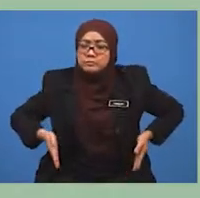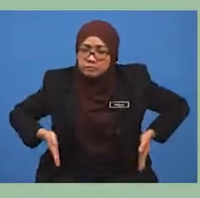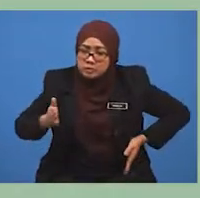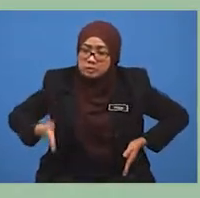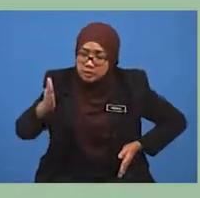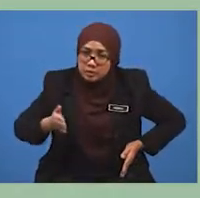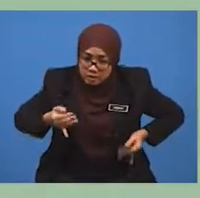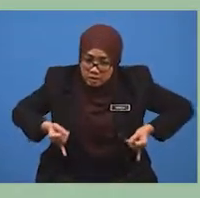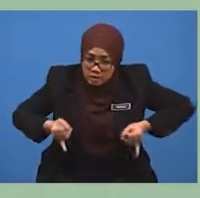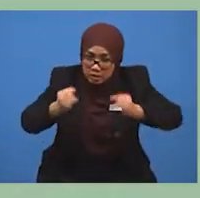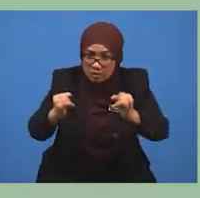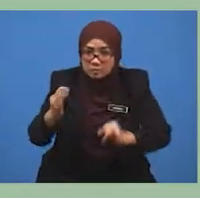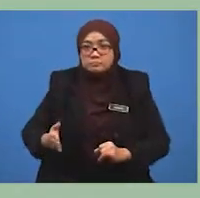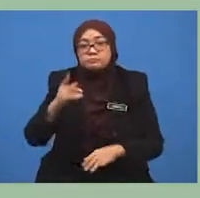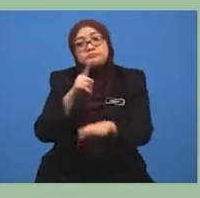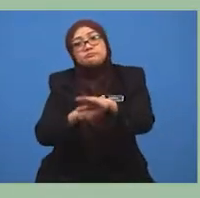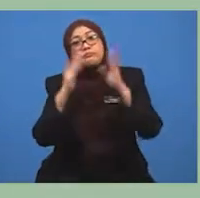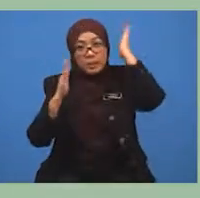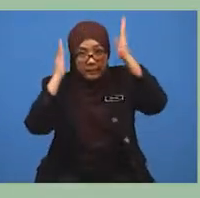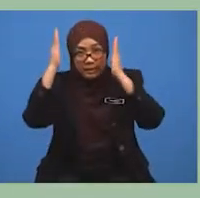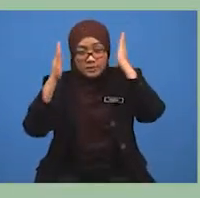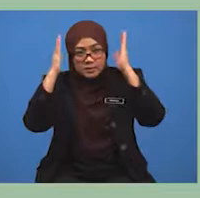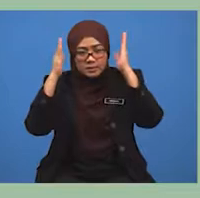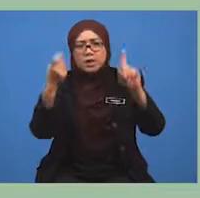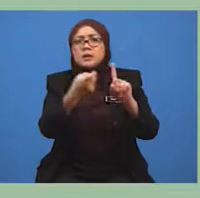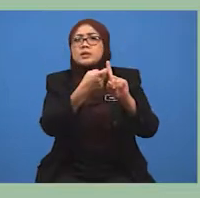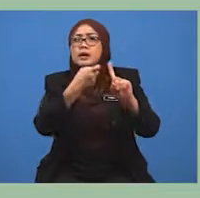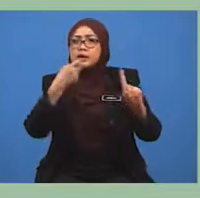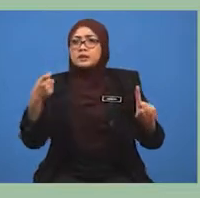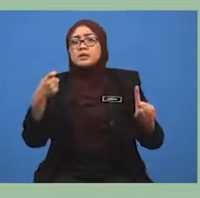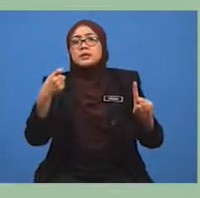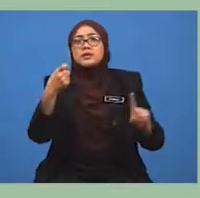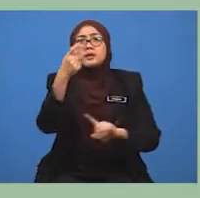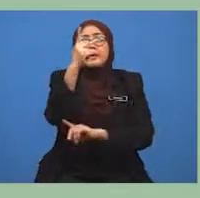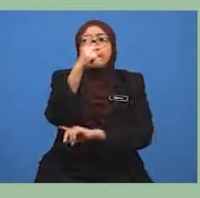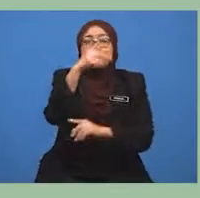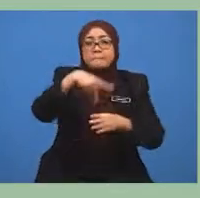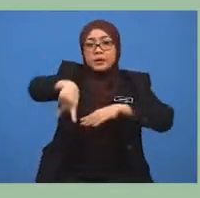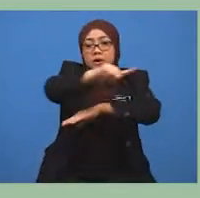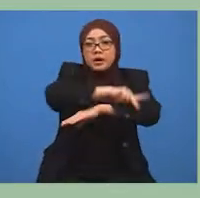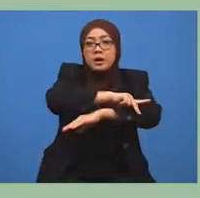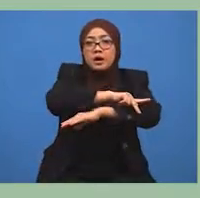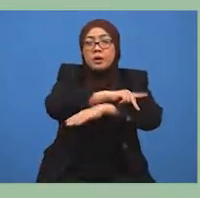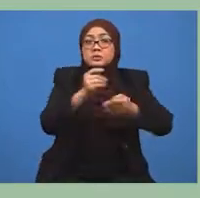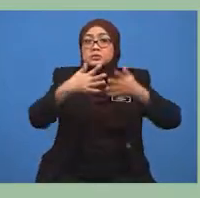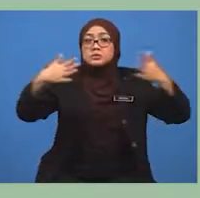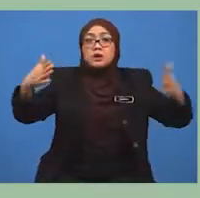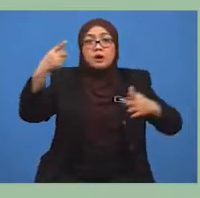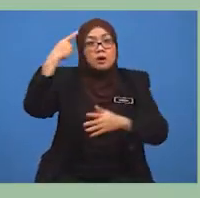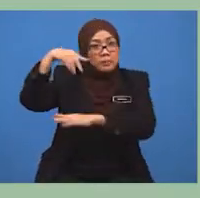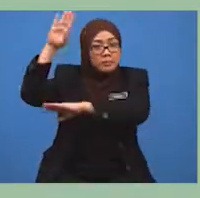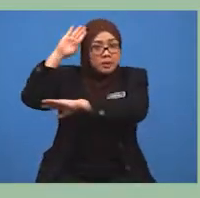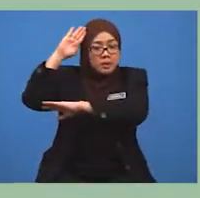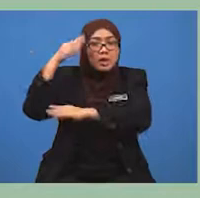di Semenanjung Malaysia yang menganjur dari Padang Besar Perlis ke Johor Bahru, Johor.